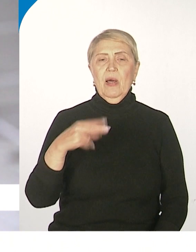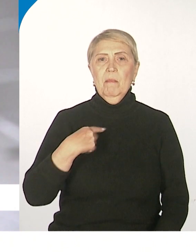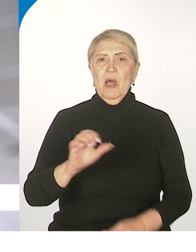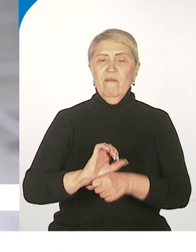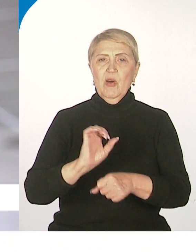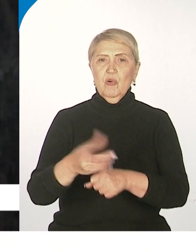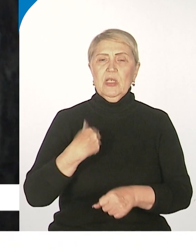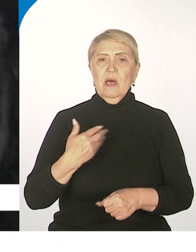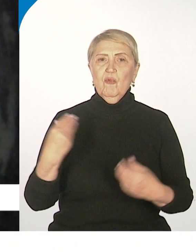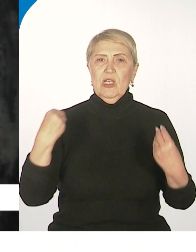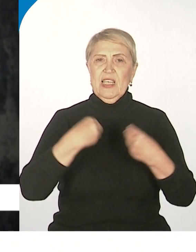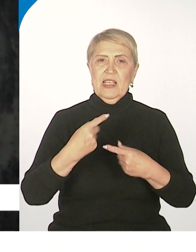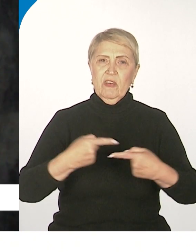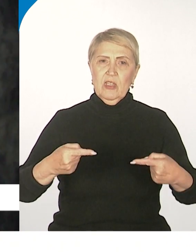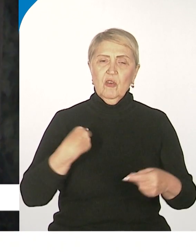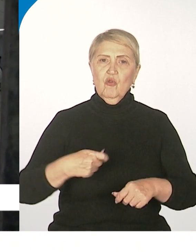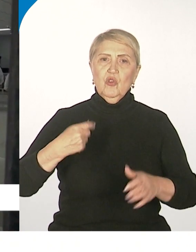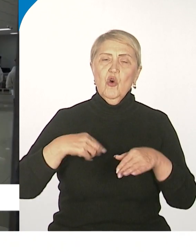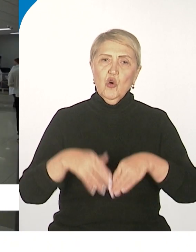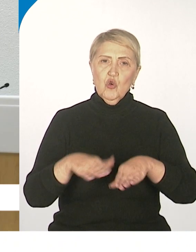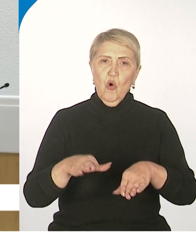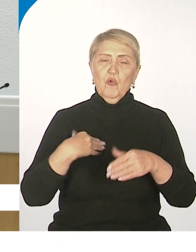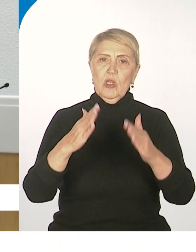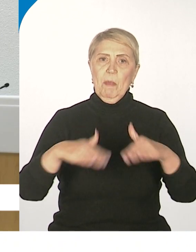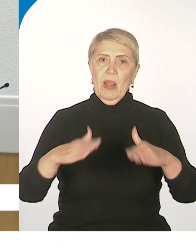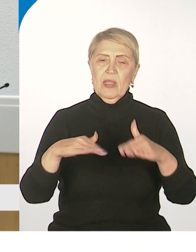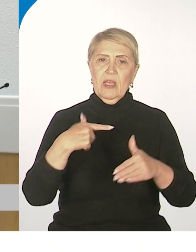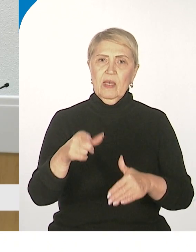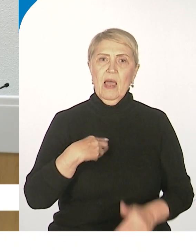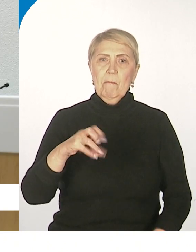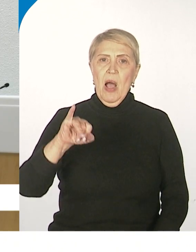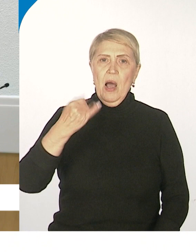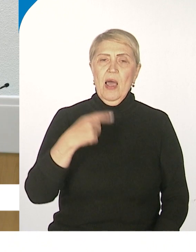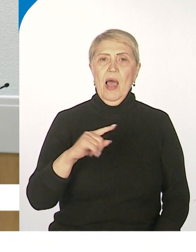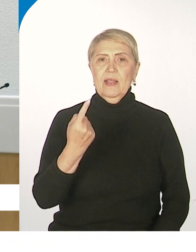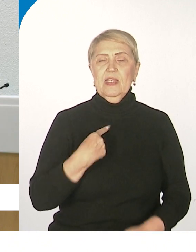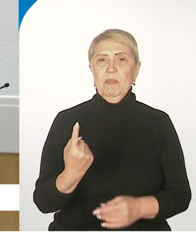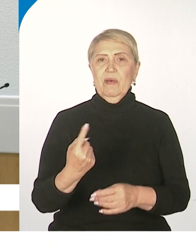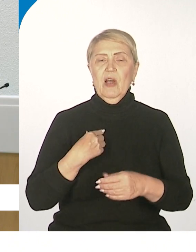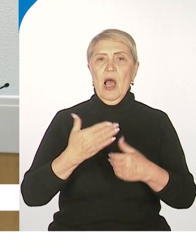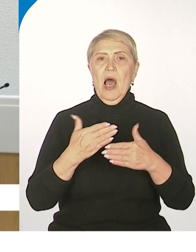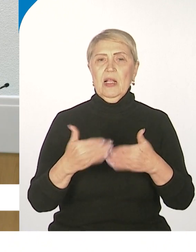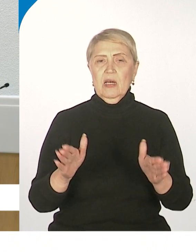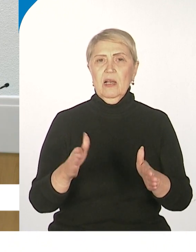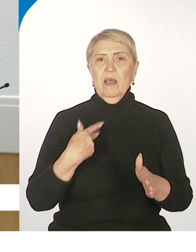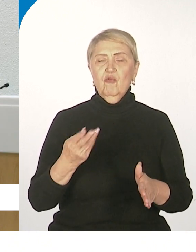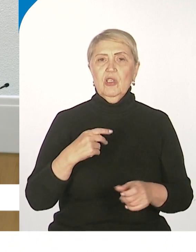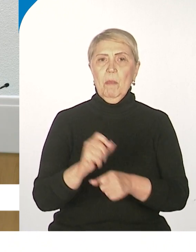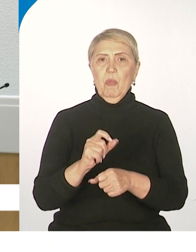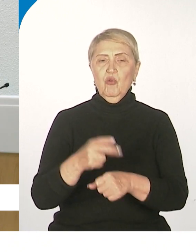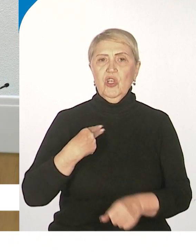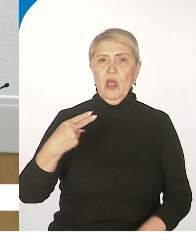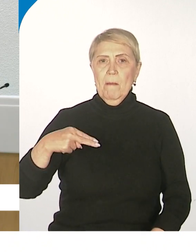средства маскировки и шьем армейские палатки. И с мая одними из первых мы открыли по поручению президента